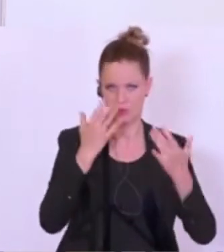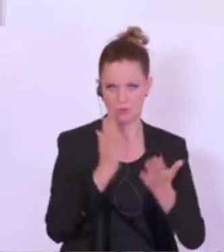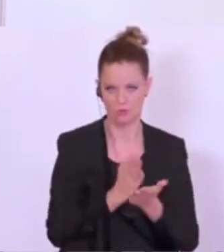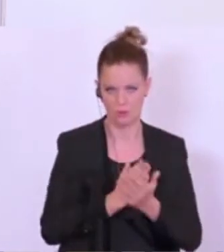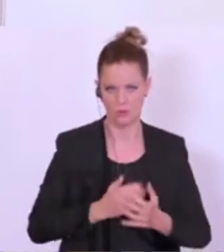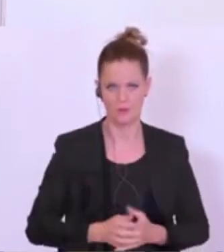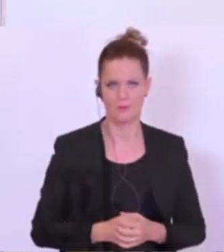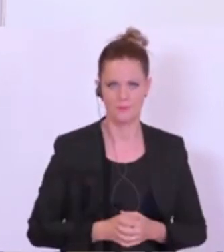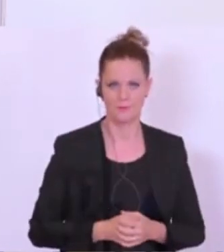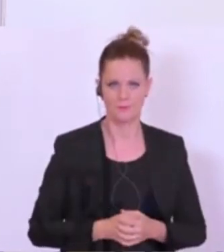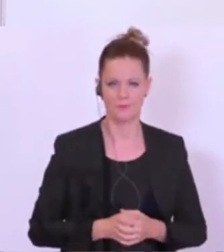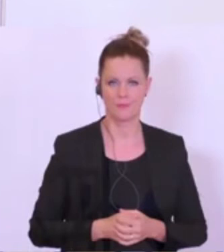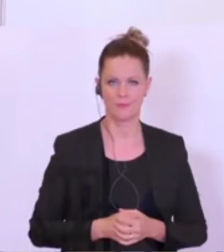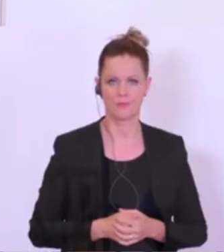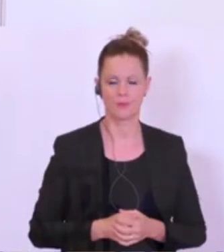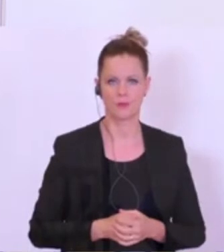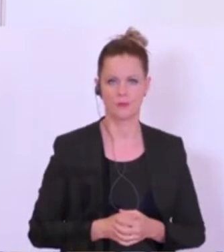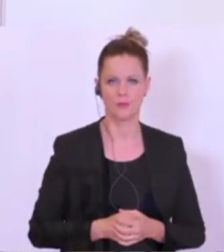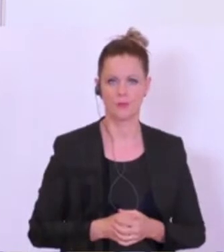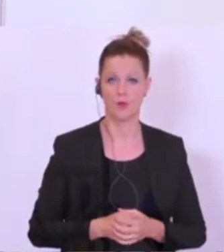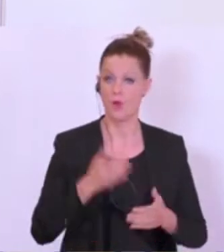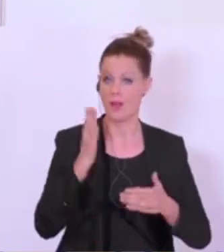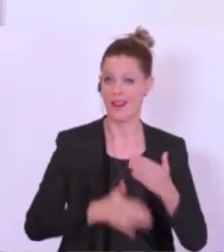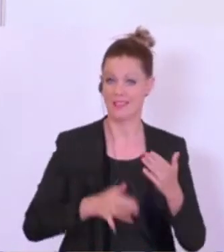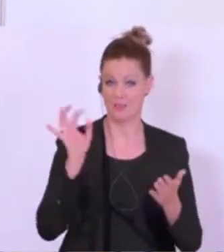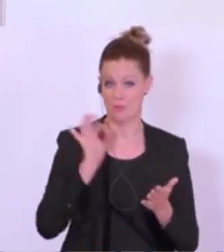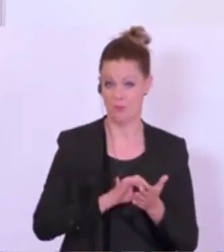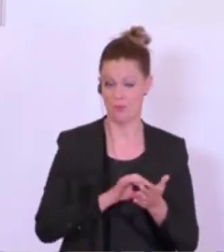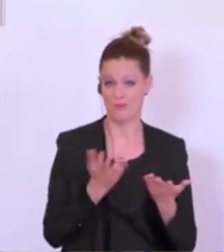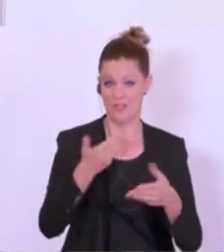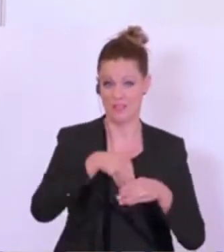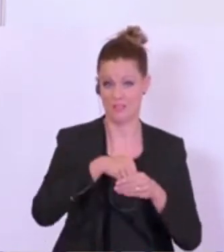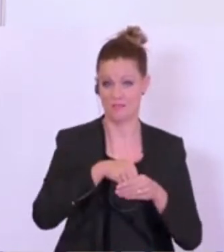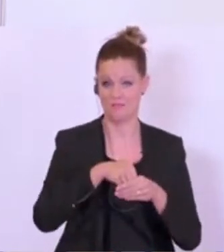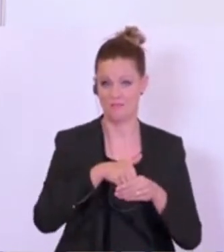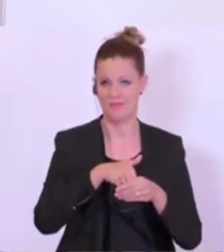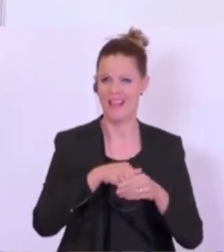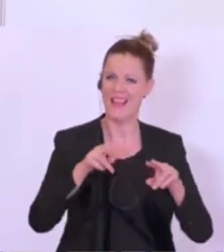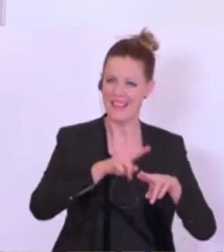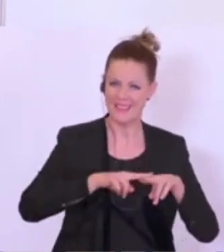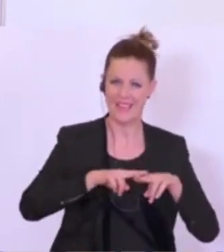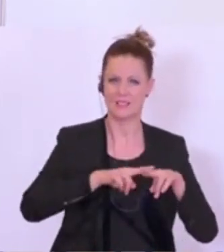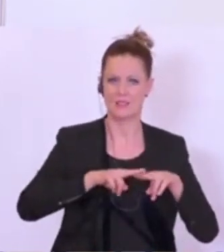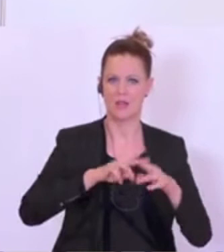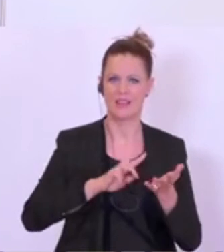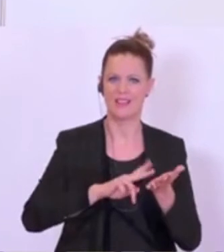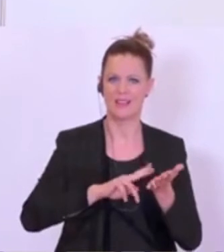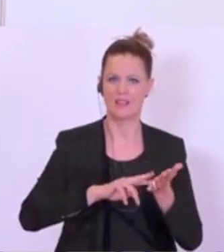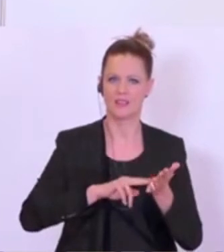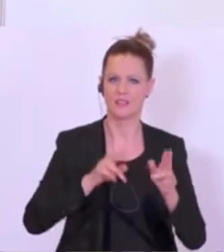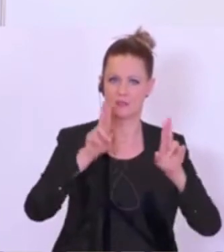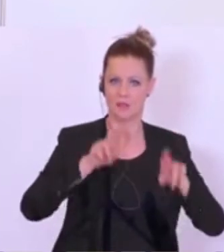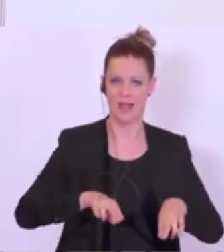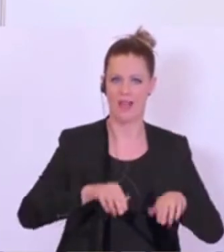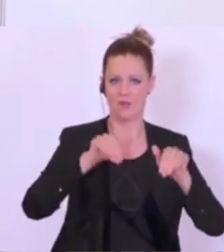Strategie. Und als letzter Punkt eine Etablierung eines nationalen Digitalisierungsrates,